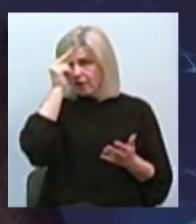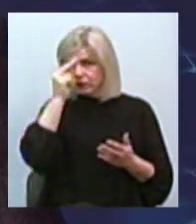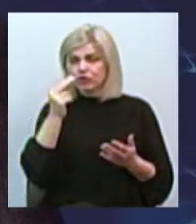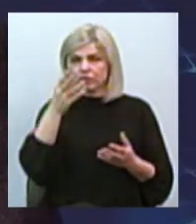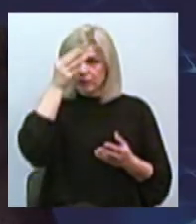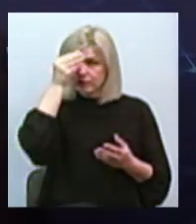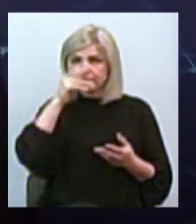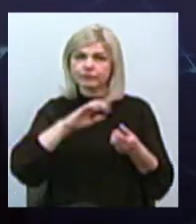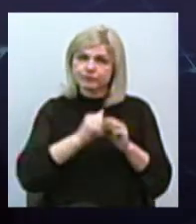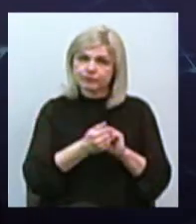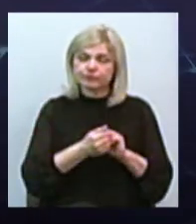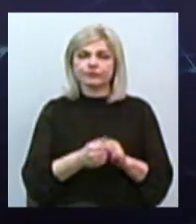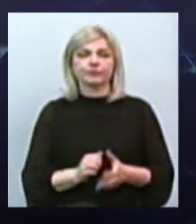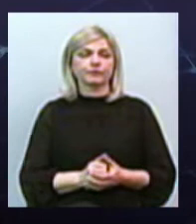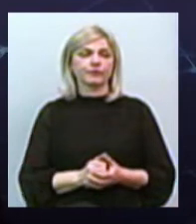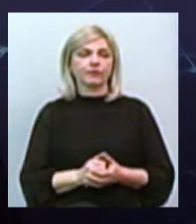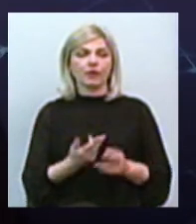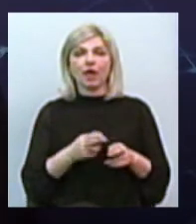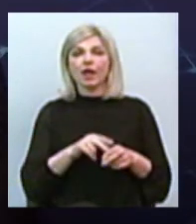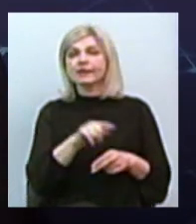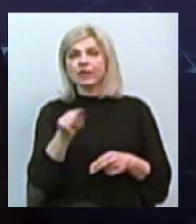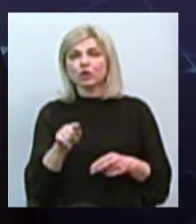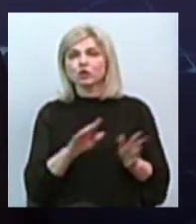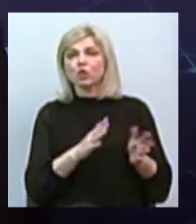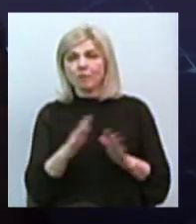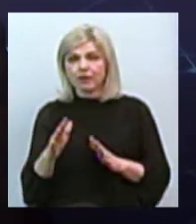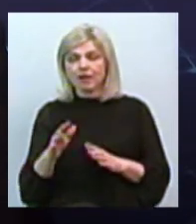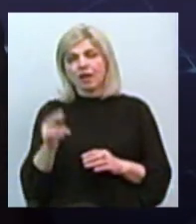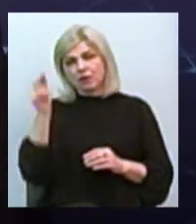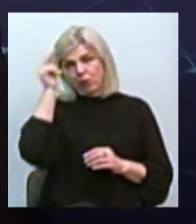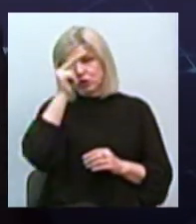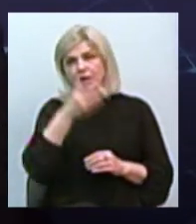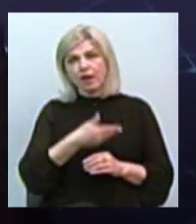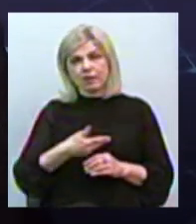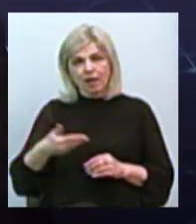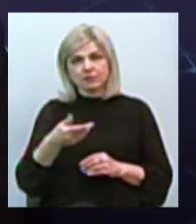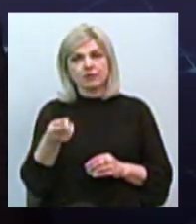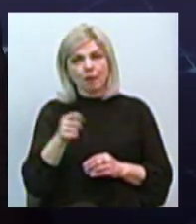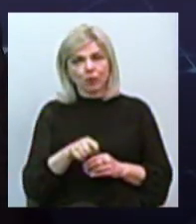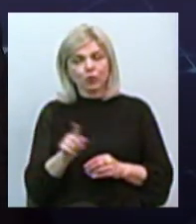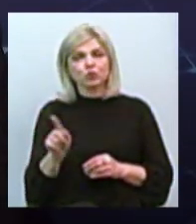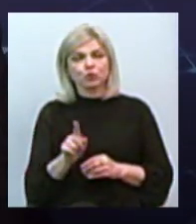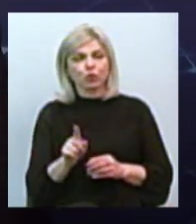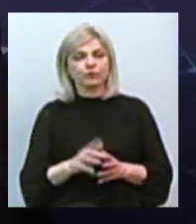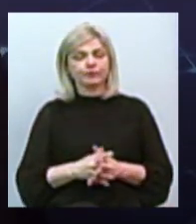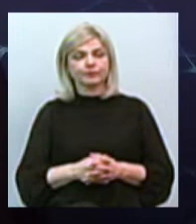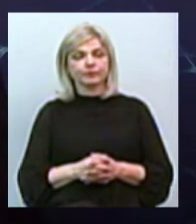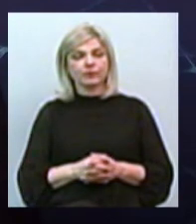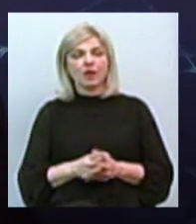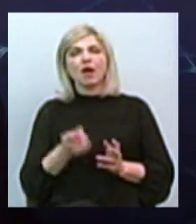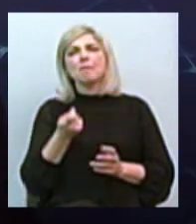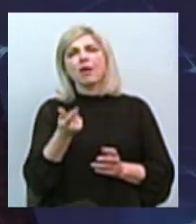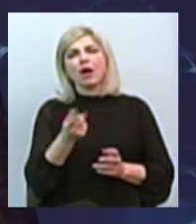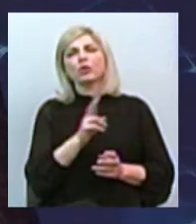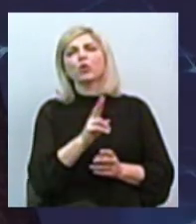Володимир, навчили нас тому, що мало хто